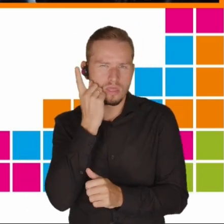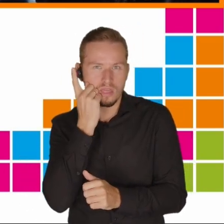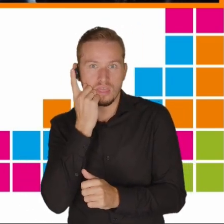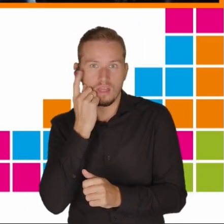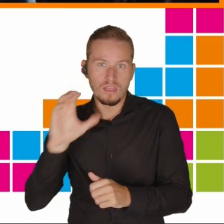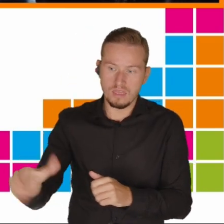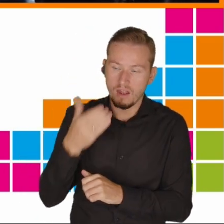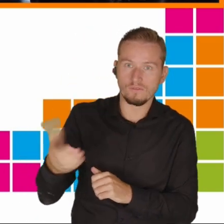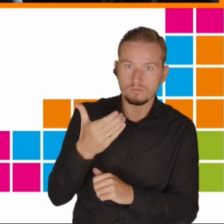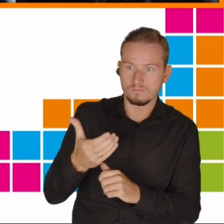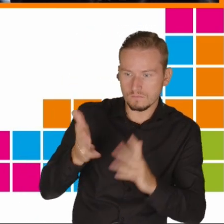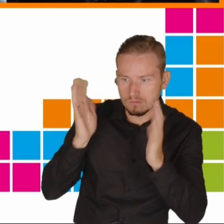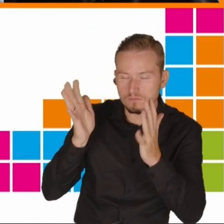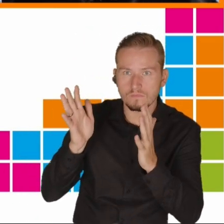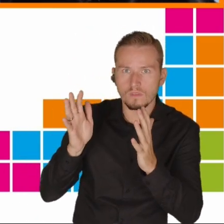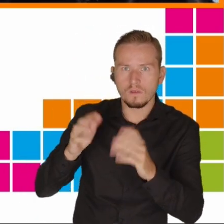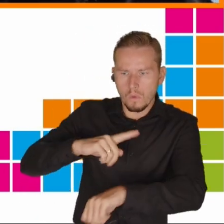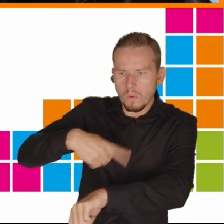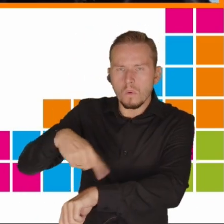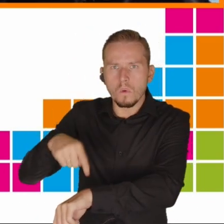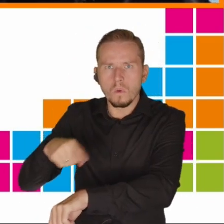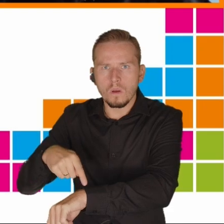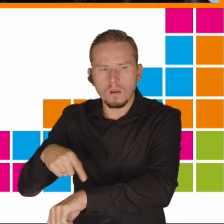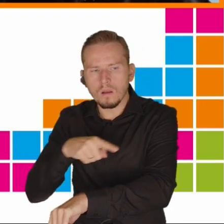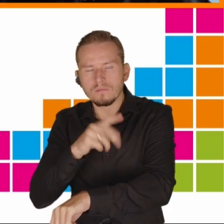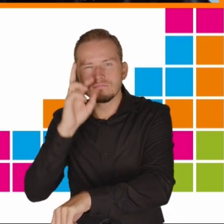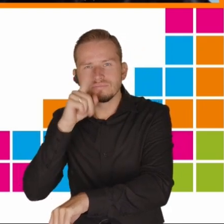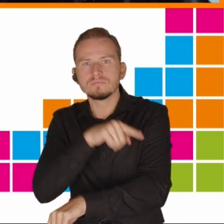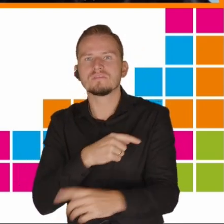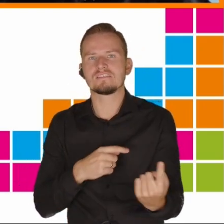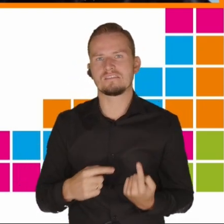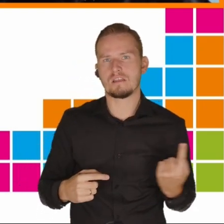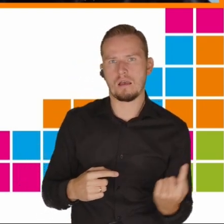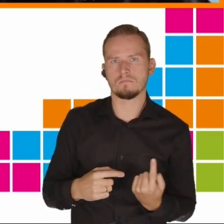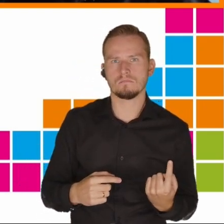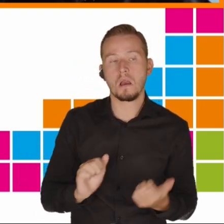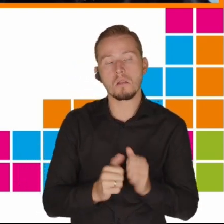wynika z tego, że ktoś jest samotny albo smutny,